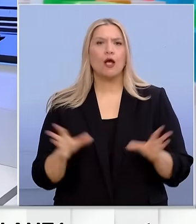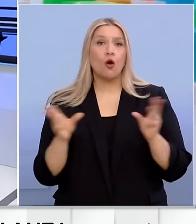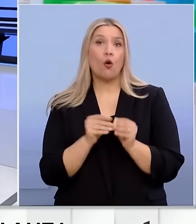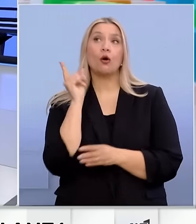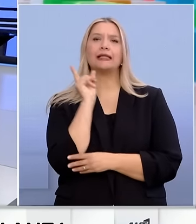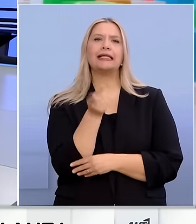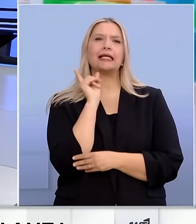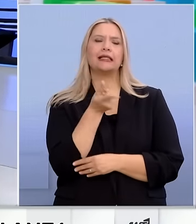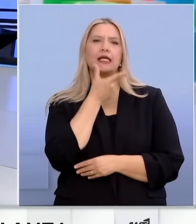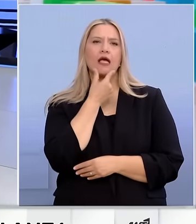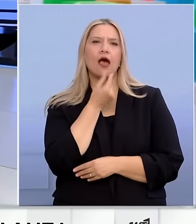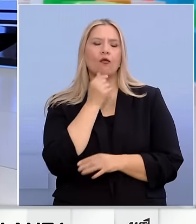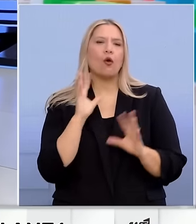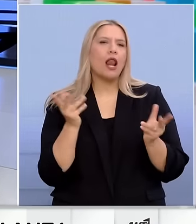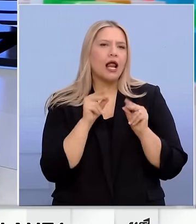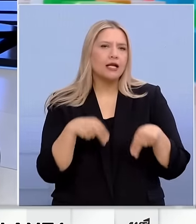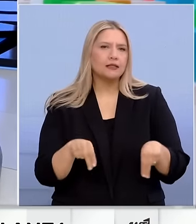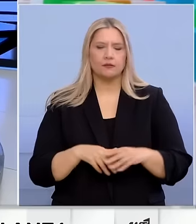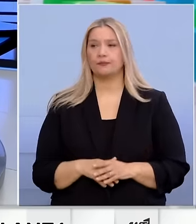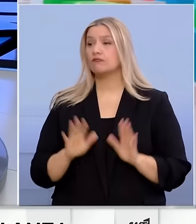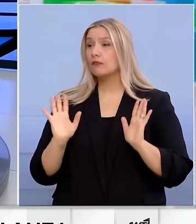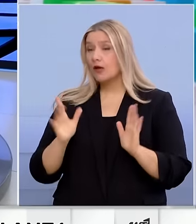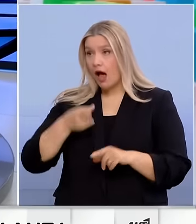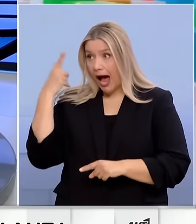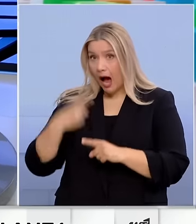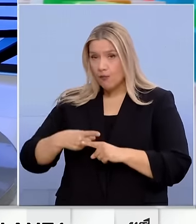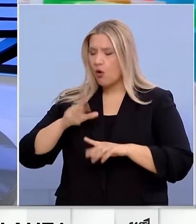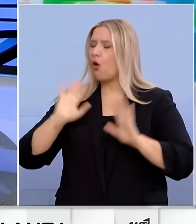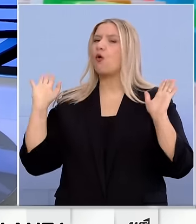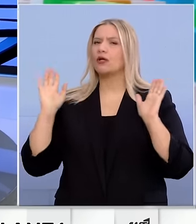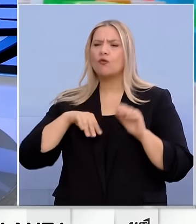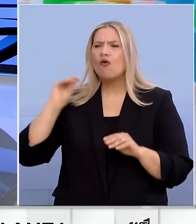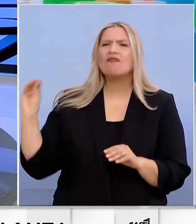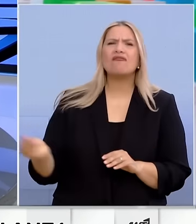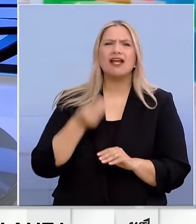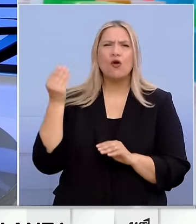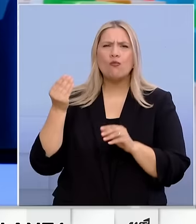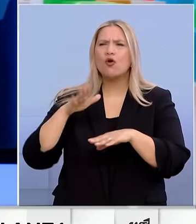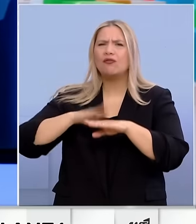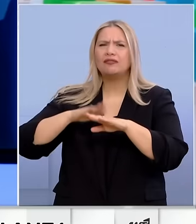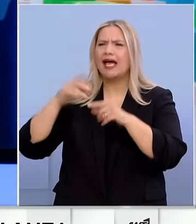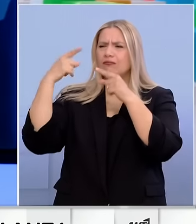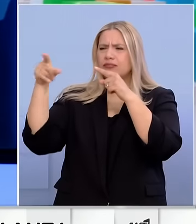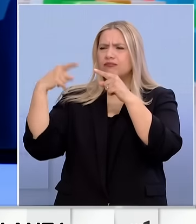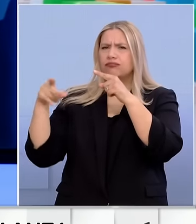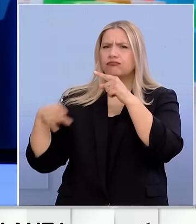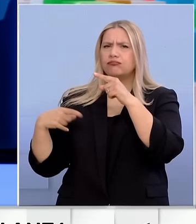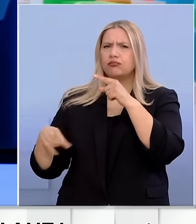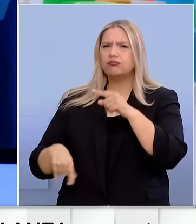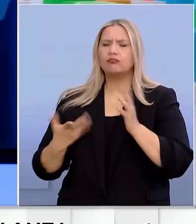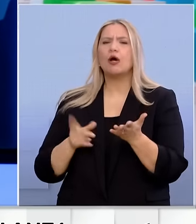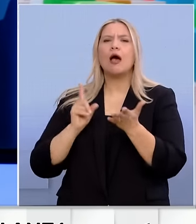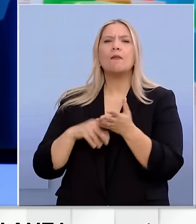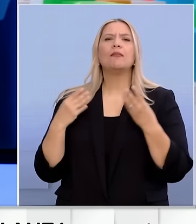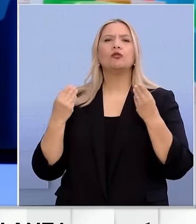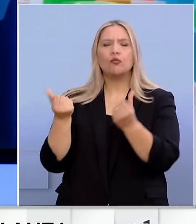είναι εύκολη. Δεν είναι απλό ζήτημα. Είναι πολυπαραγοντικό φαινόμενο, όπως έχω πει επανειλημμένα. Και έτσι πρέπει να